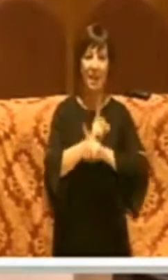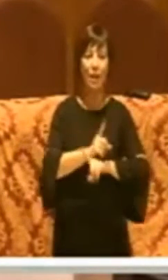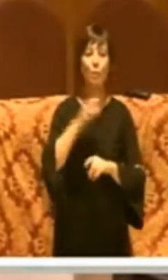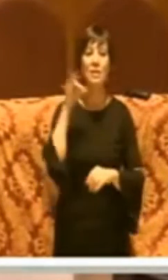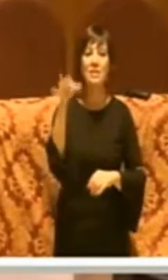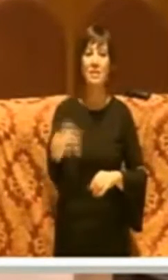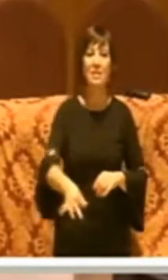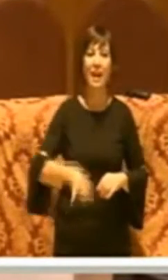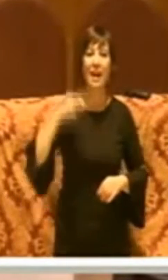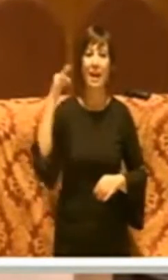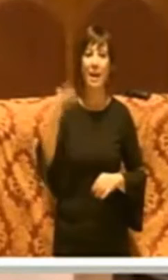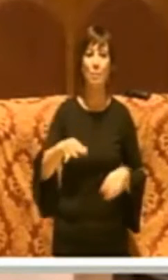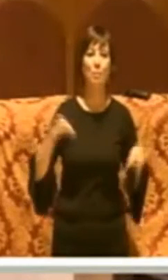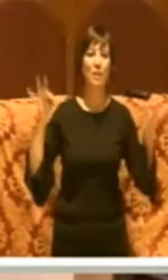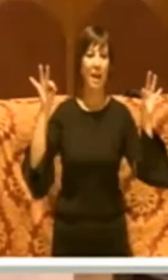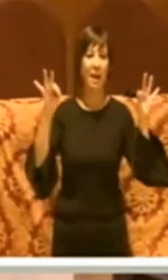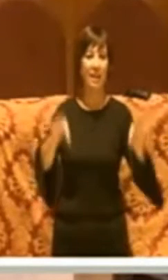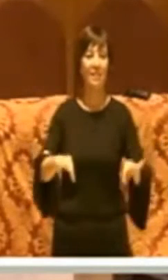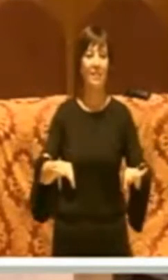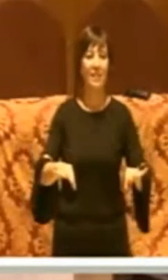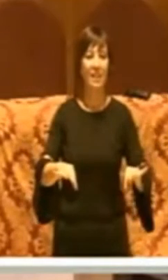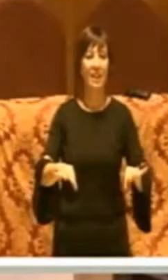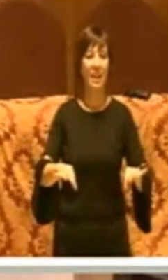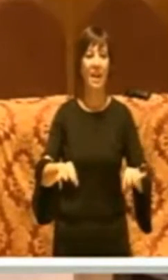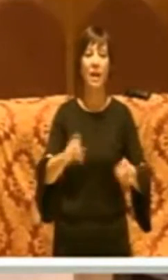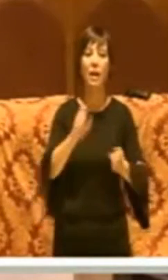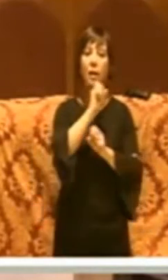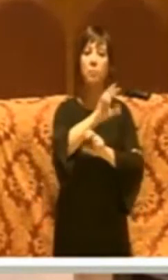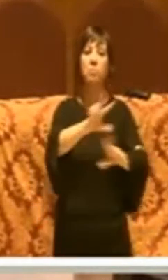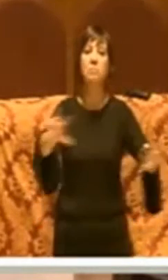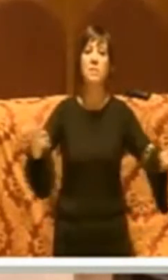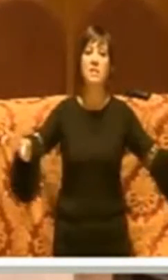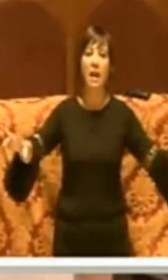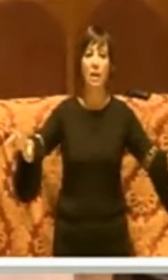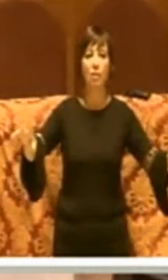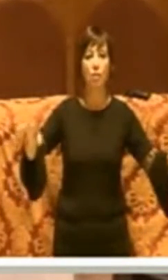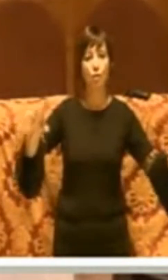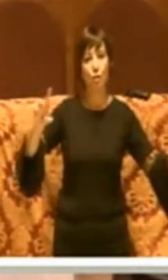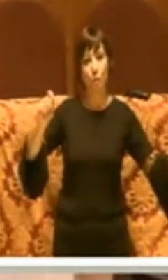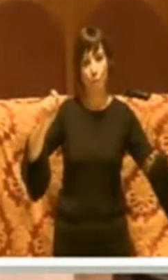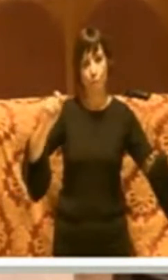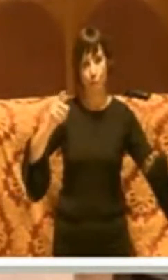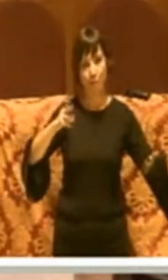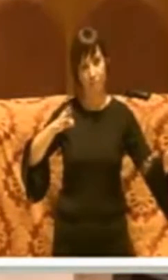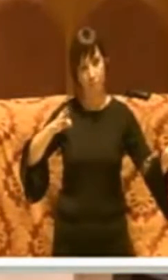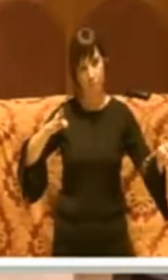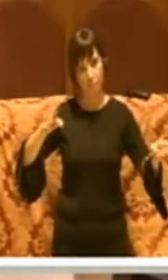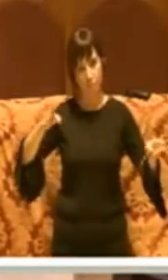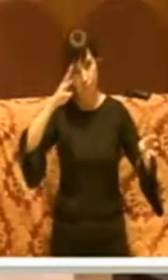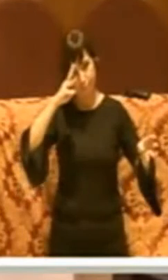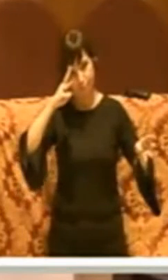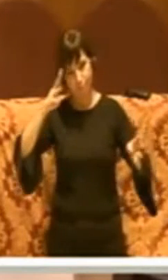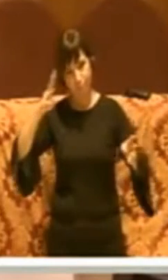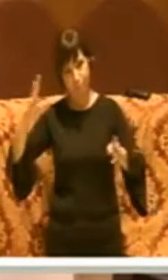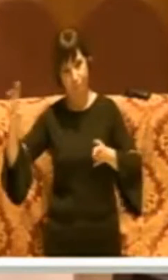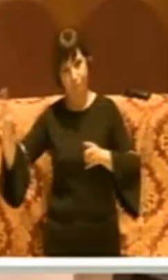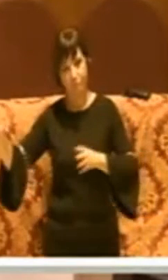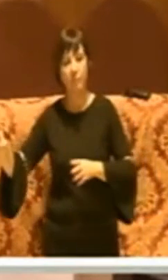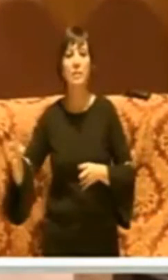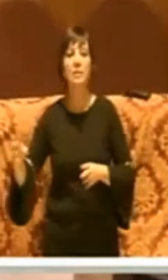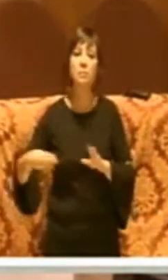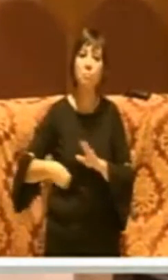sempre un messaggio distorto un messaggio distorto appositamente dalle